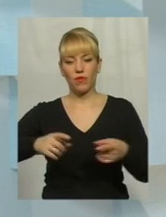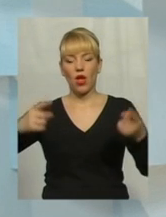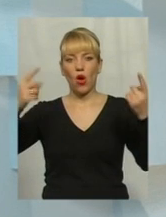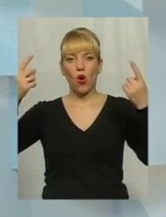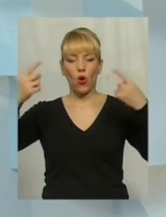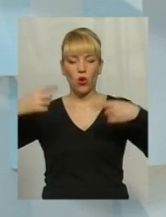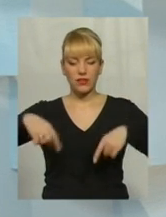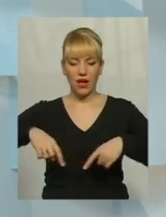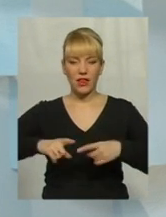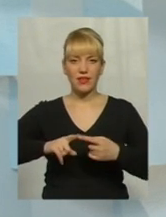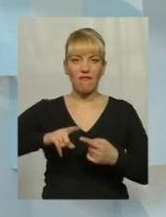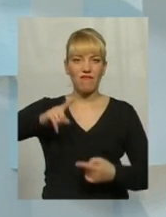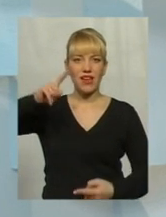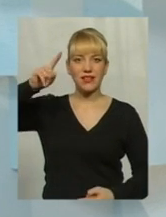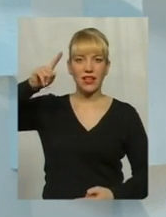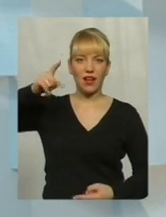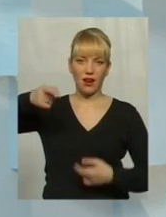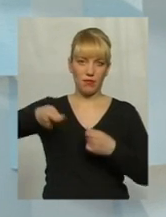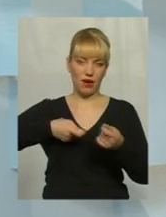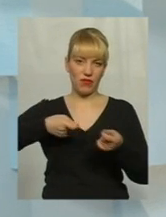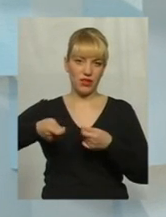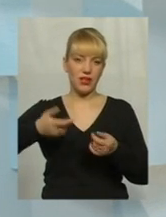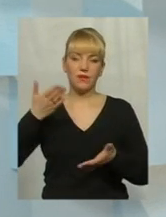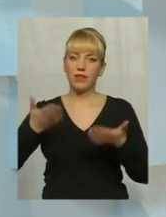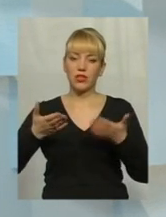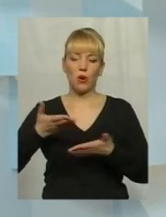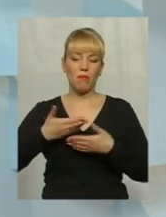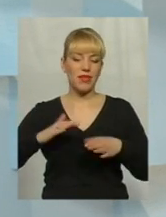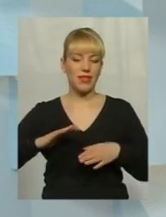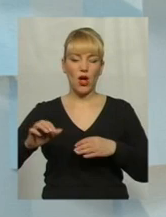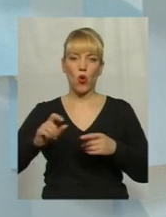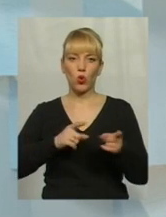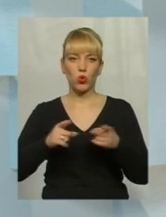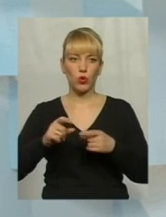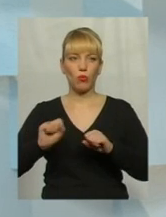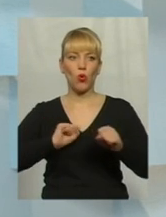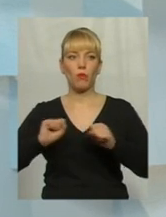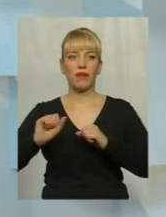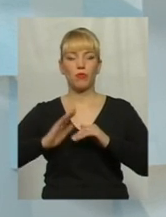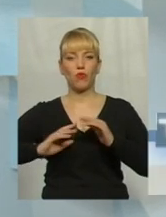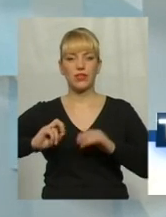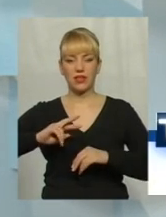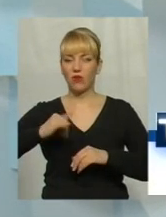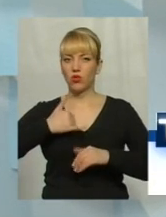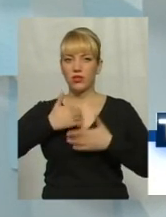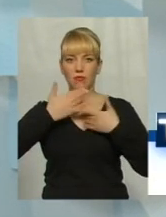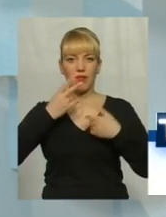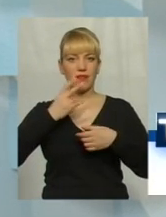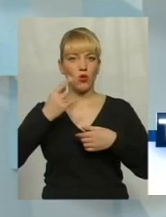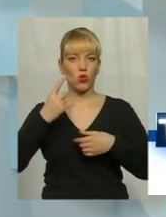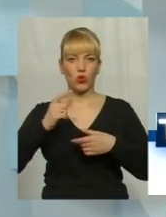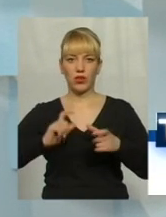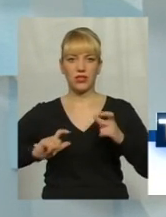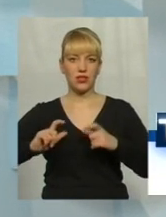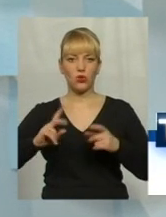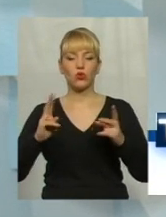вертикаль управління. Якщо ми не готуємо управлінців-професіоналів, а ми їх не готуємо, в нас немає жодної інституції,